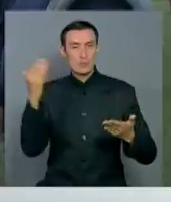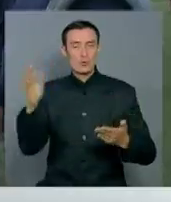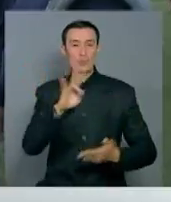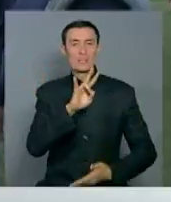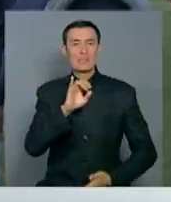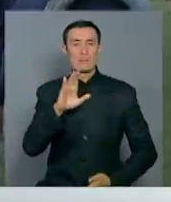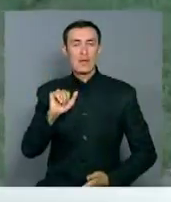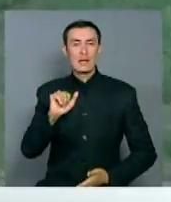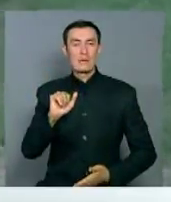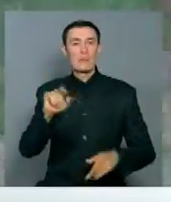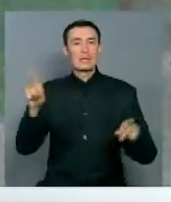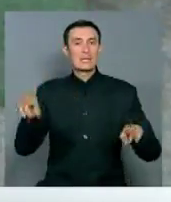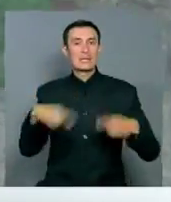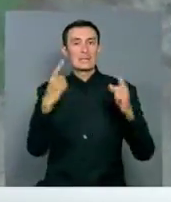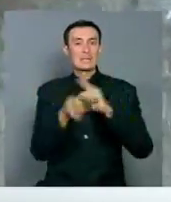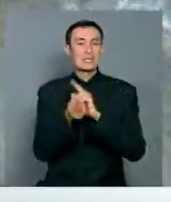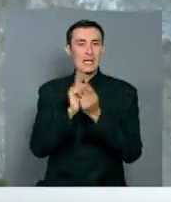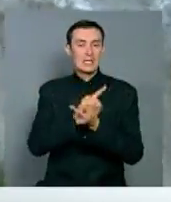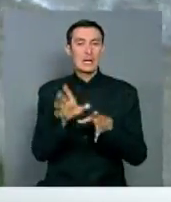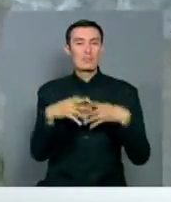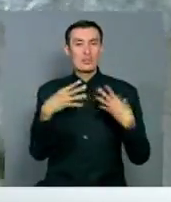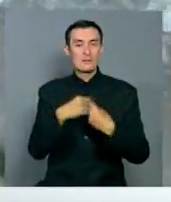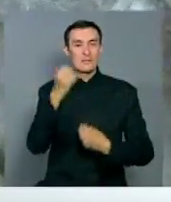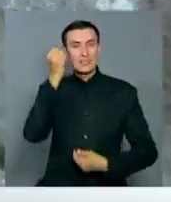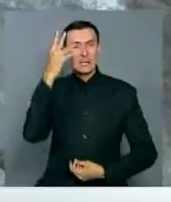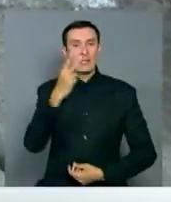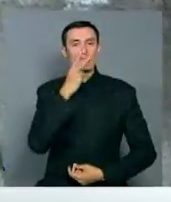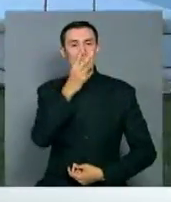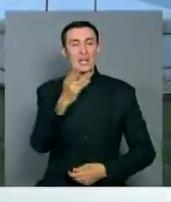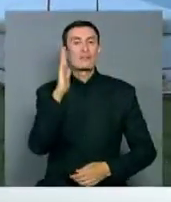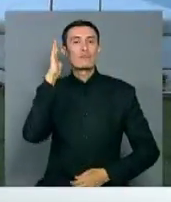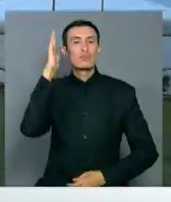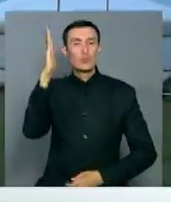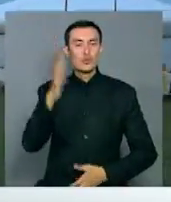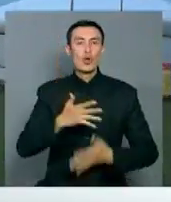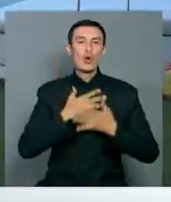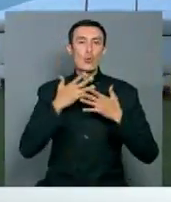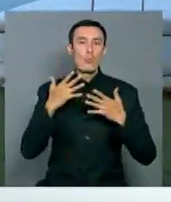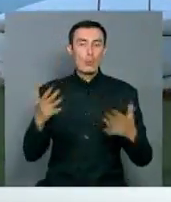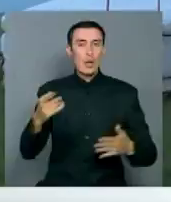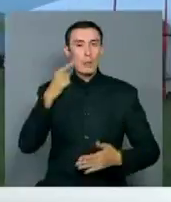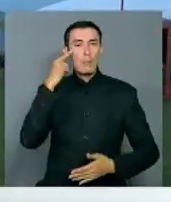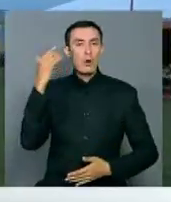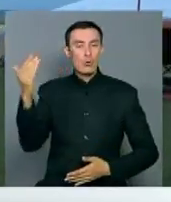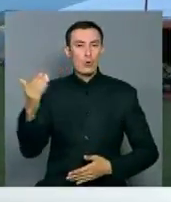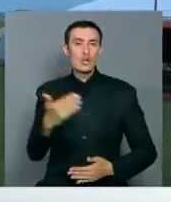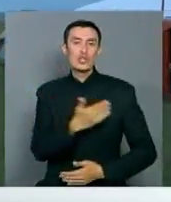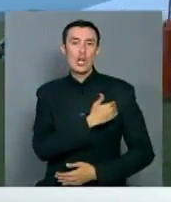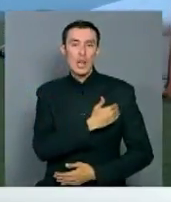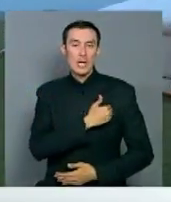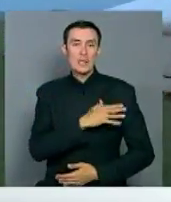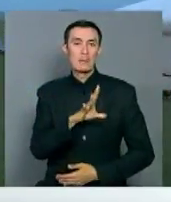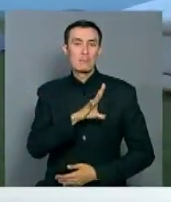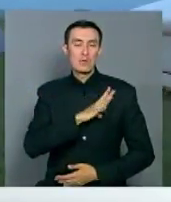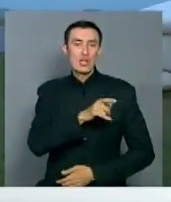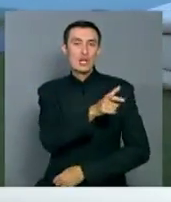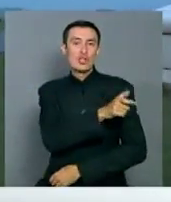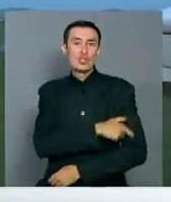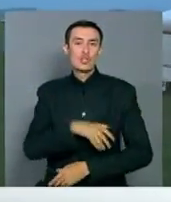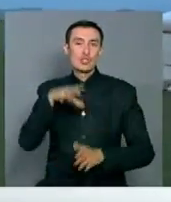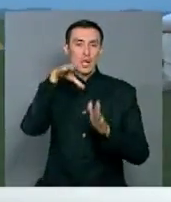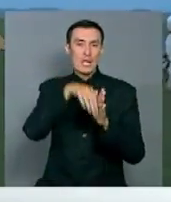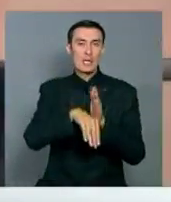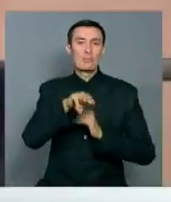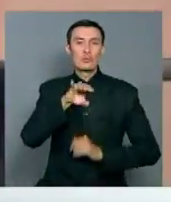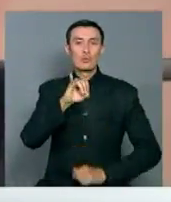модернизация общественного осознания – это действительно взгляд в будущее. Более того, Монголия и заявила желание стать членом Тюркской